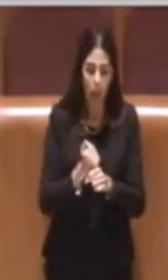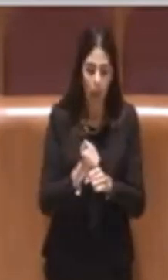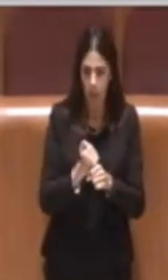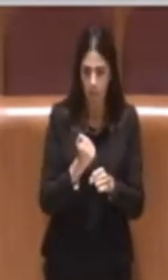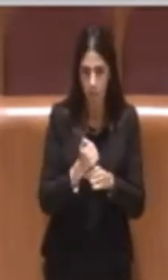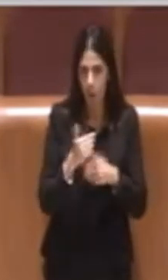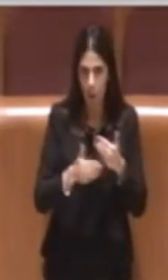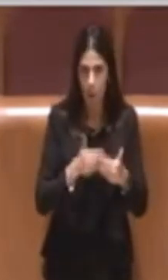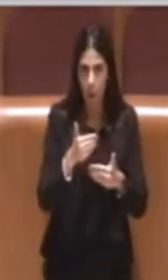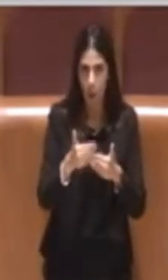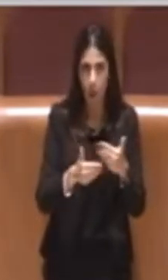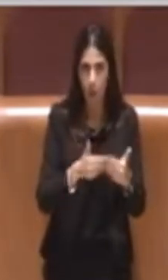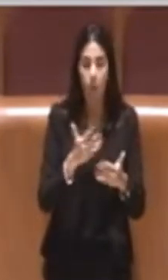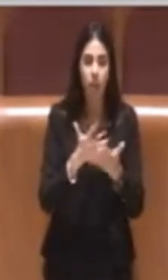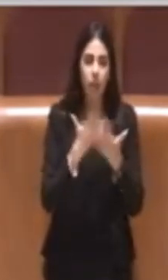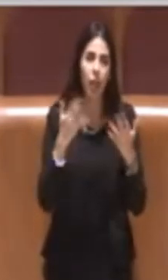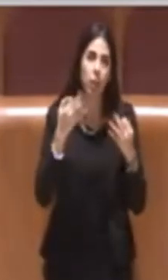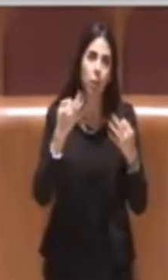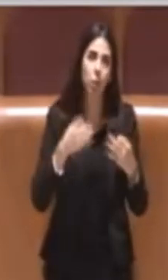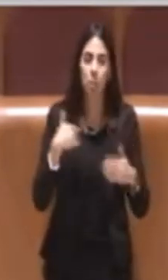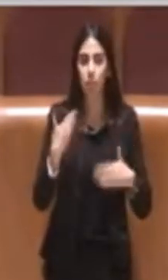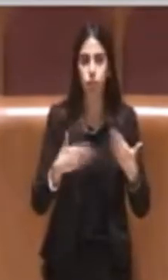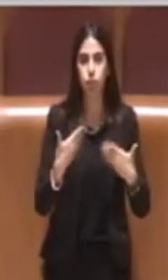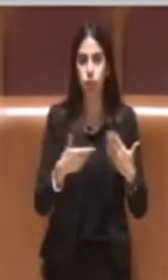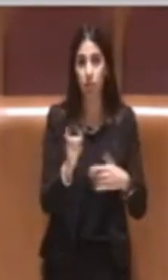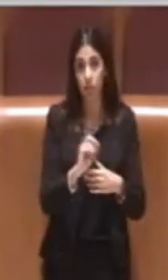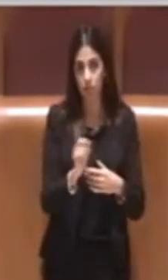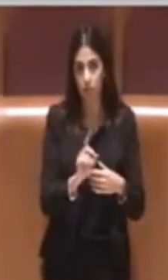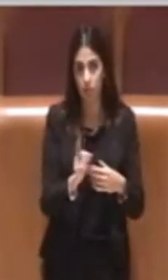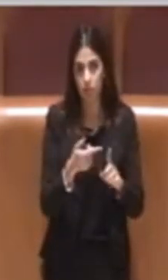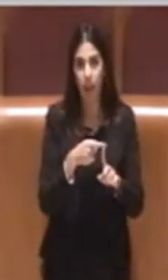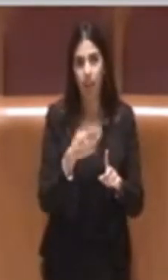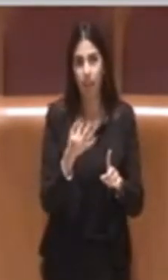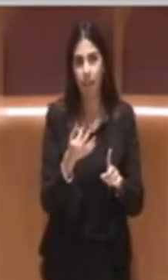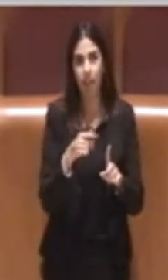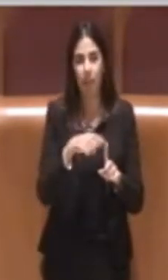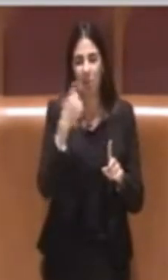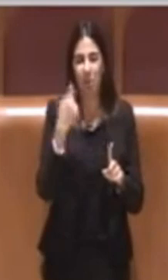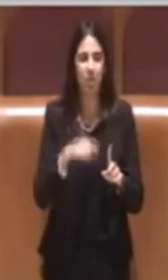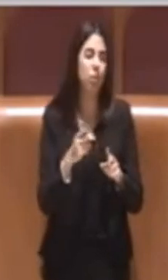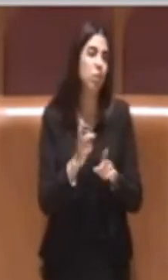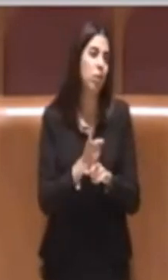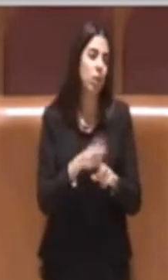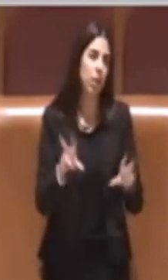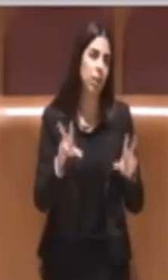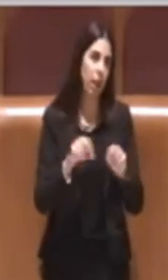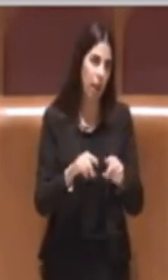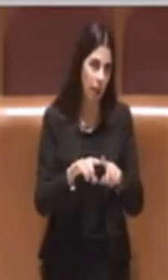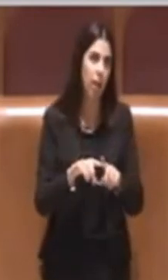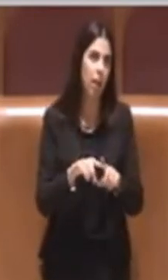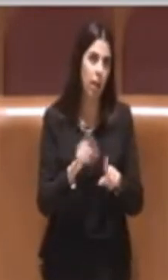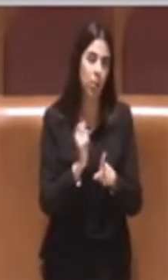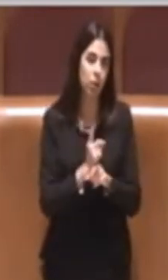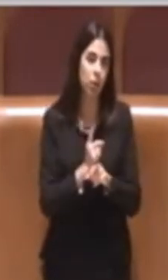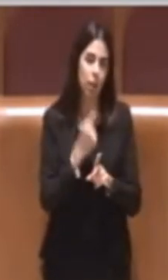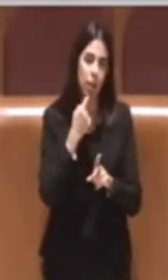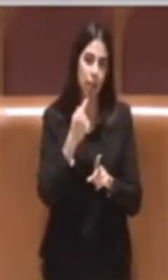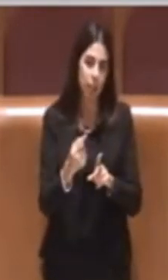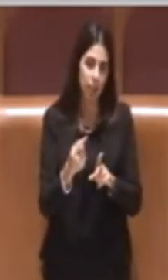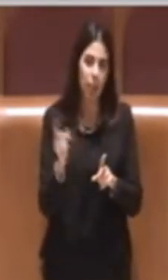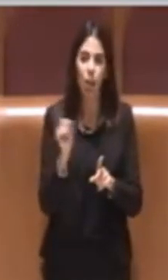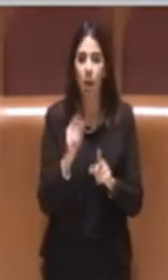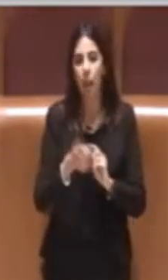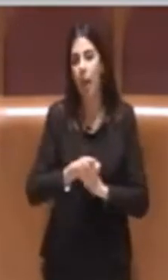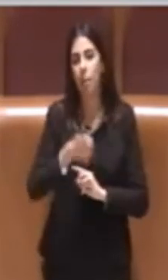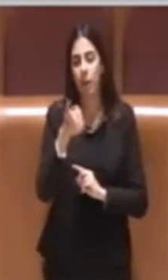certo sicuramente non velocissimi, questo lo dobbiamo ribadire, lo dobbiamo dire, non è la prima